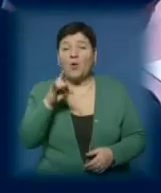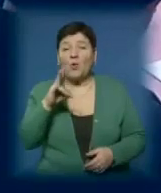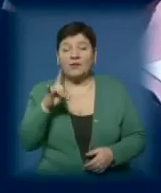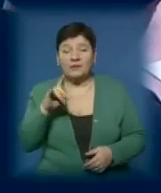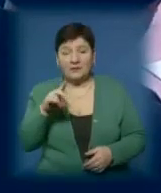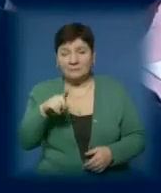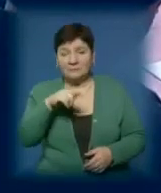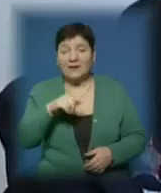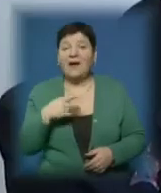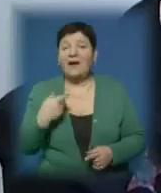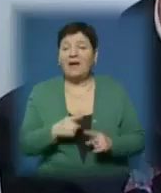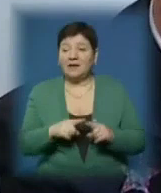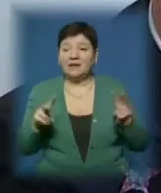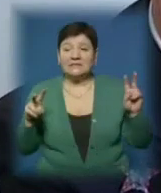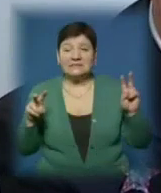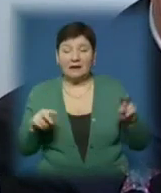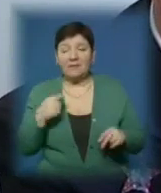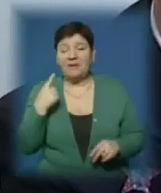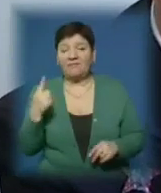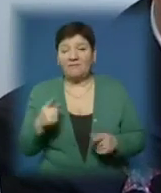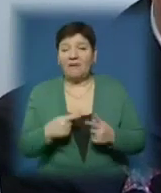знак з того, з першого полка.